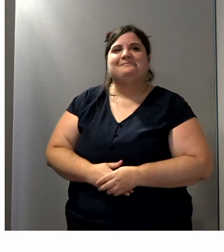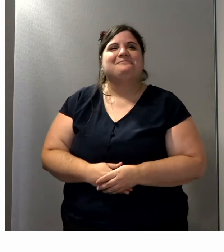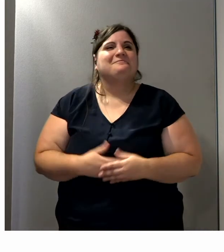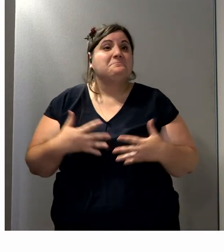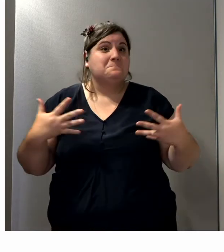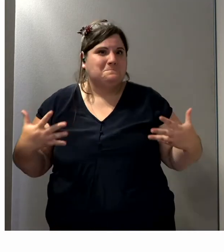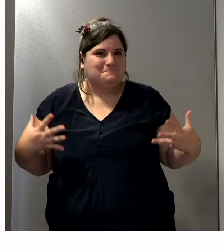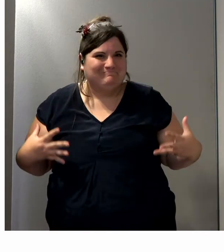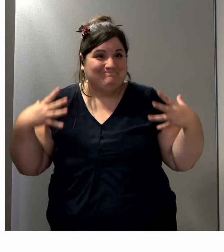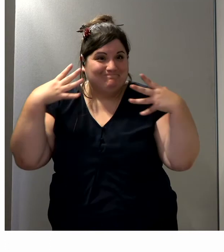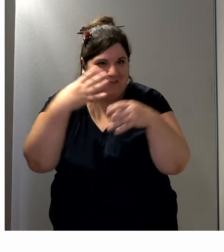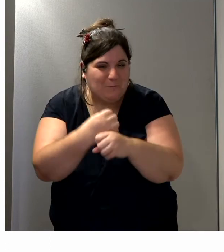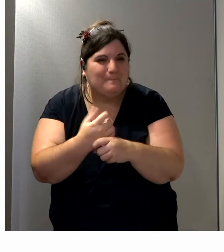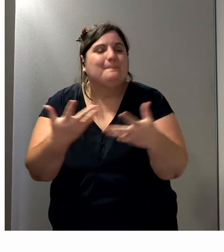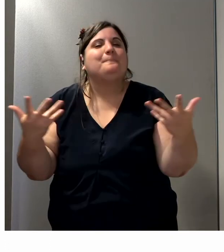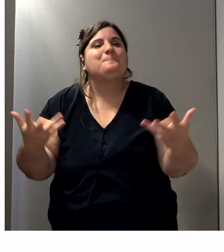Voilà, donc je résume.